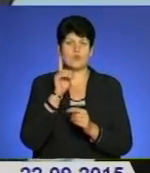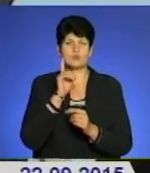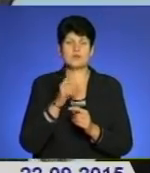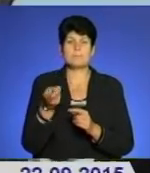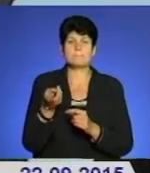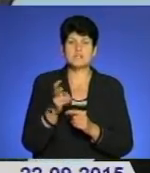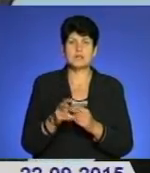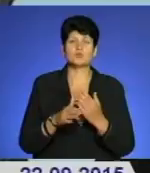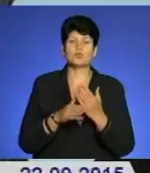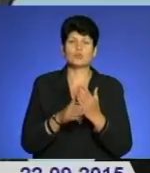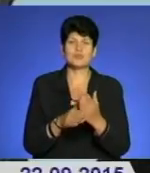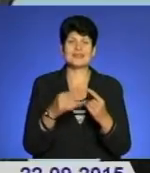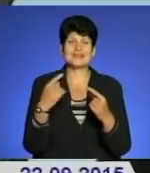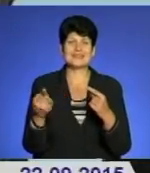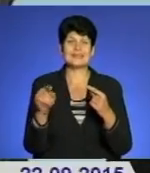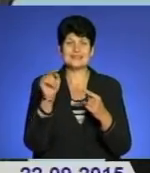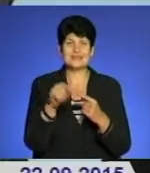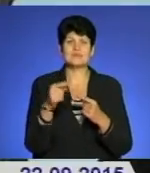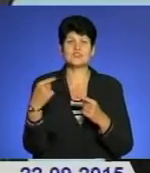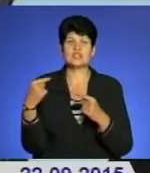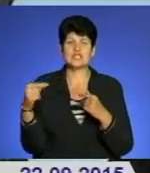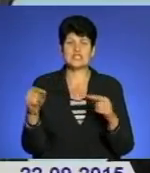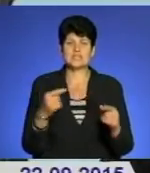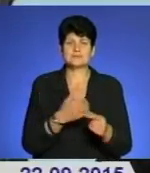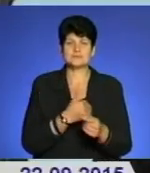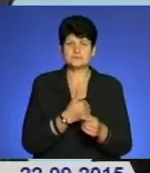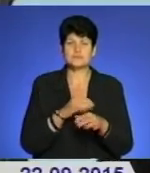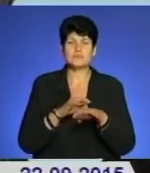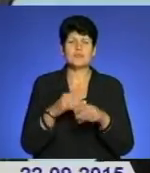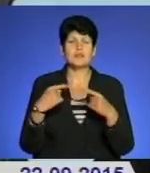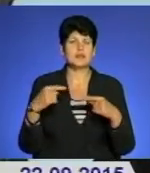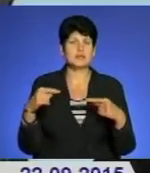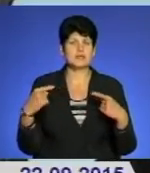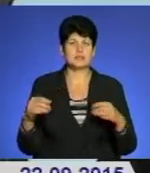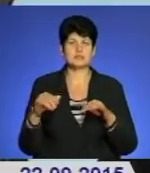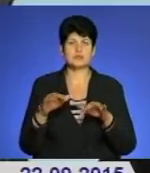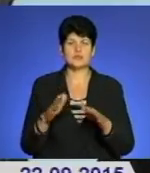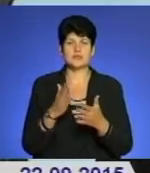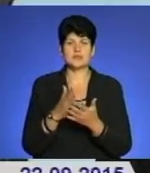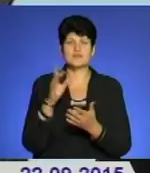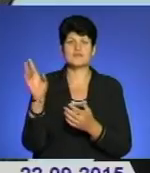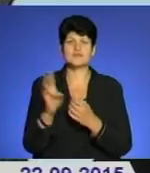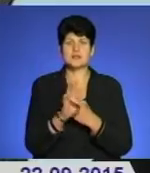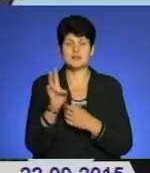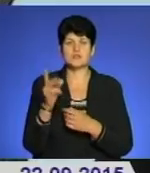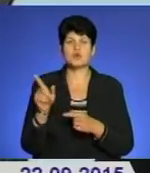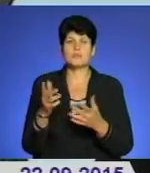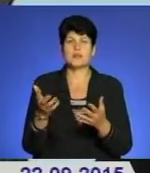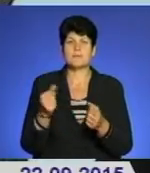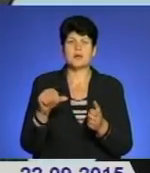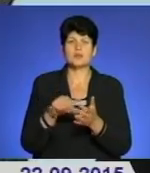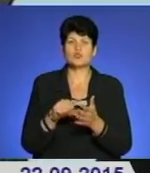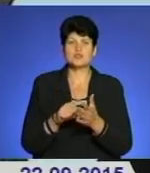допомогла до тих чи інших ініціатив, чи до проведення різних-різних заходів, які десь є в церкві. Те, що вона брала участь у самій